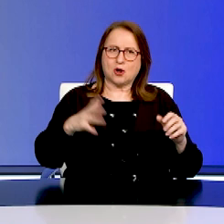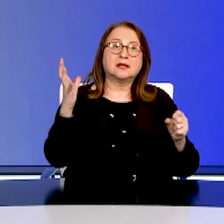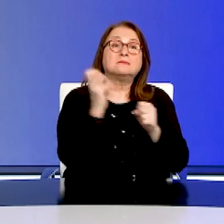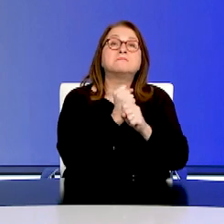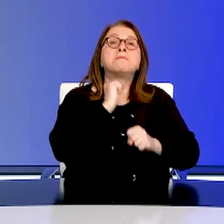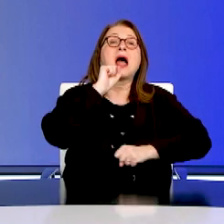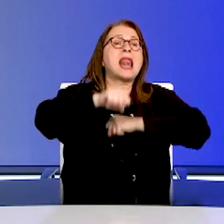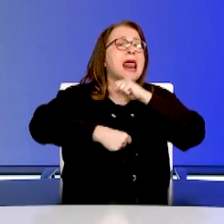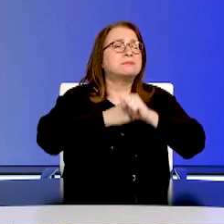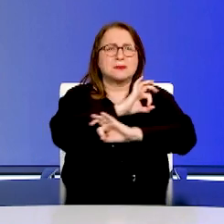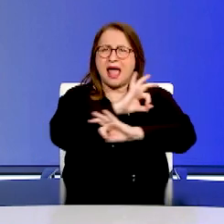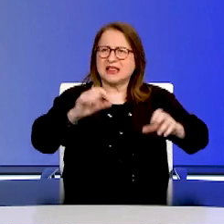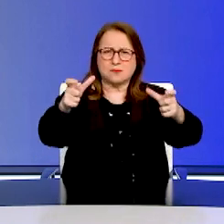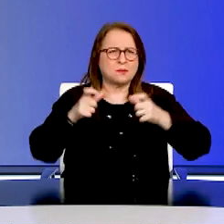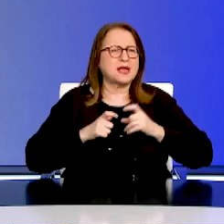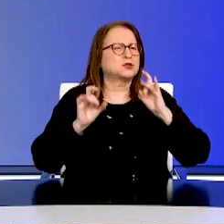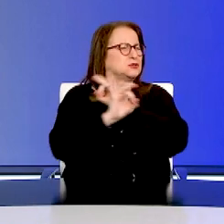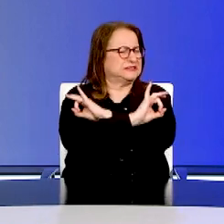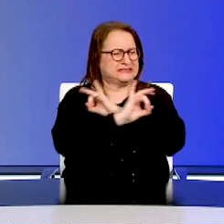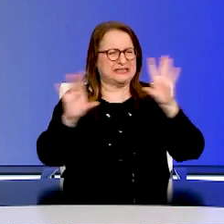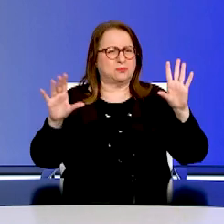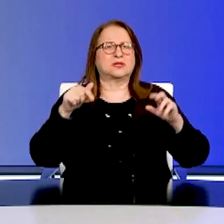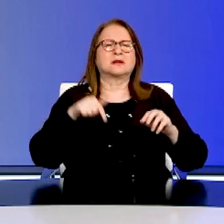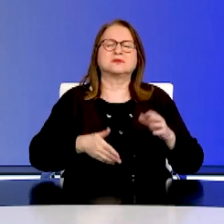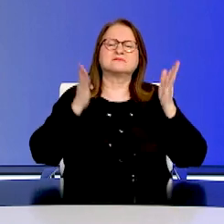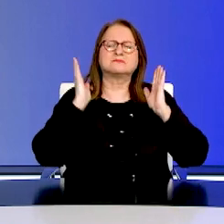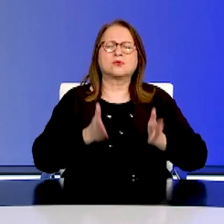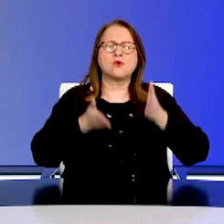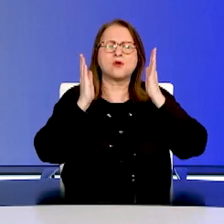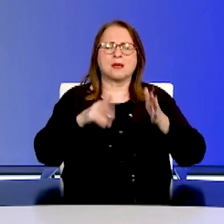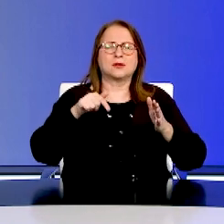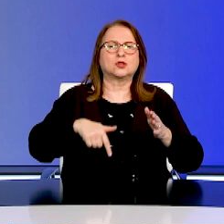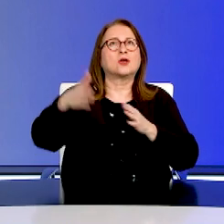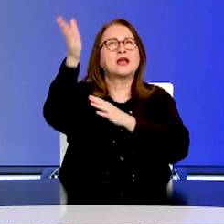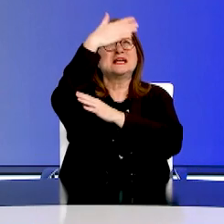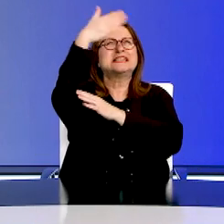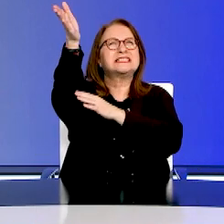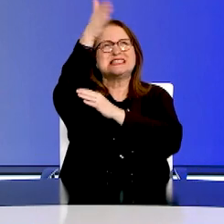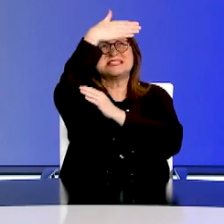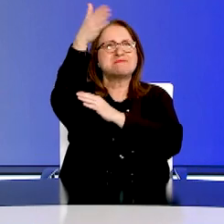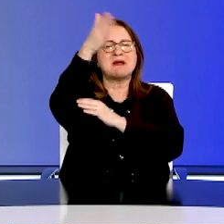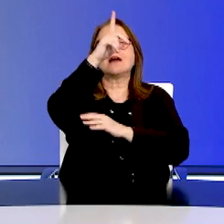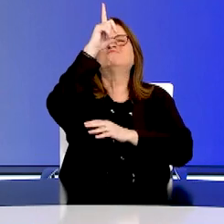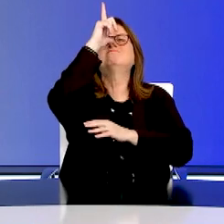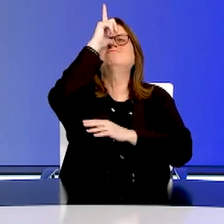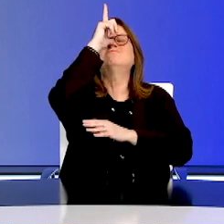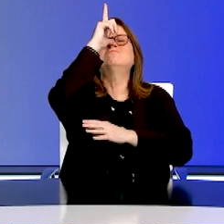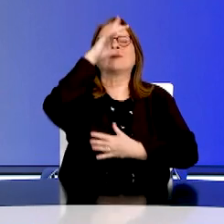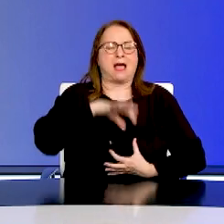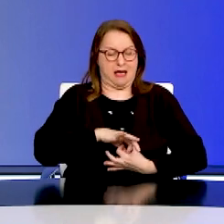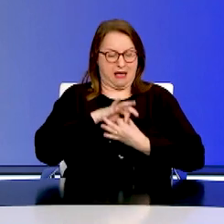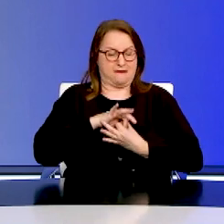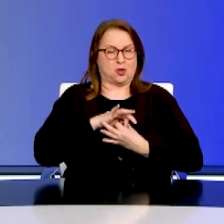σημαία μας να ανεμίζει από εθνική αυτοπεποίθηση και αισιοδοξία. Χρόνια από όλα Ελλάδα μας. Χρόνια από όλα Έλληνες.